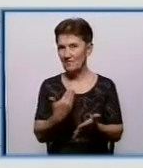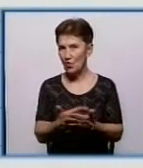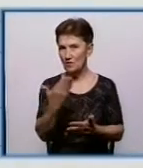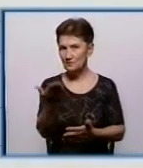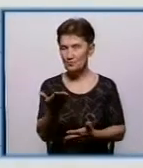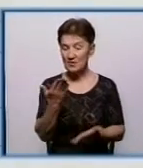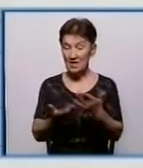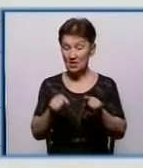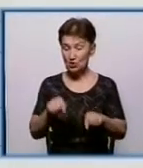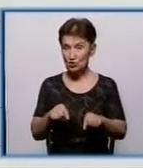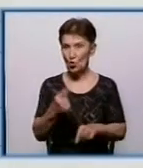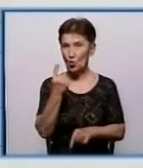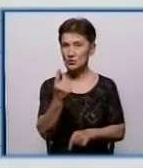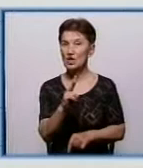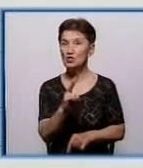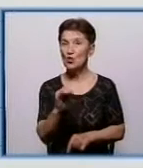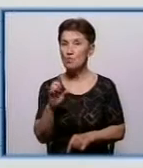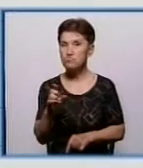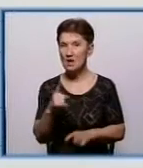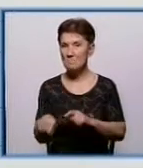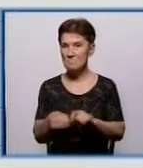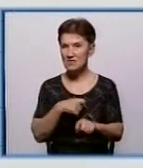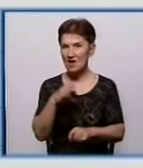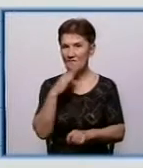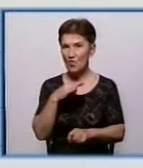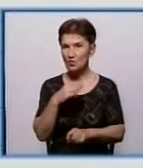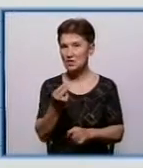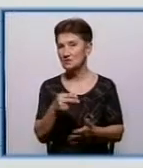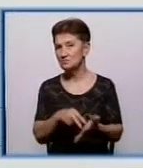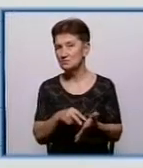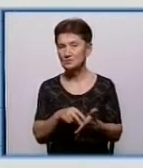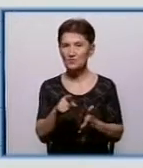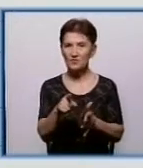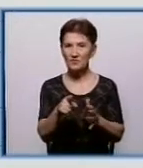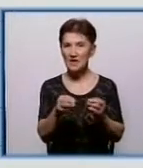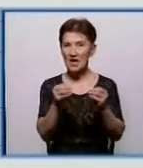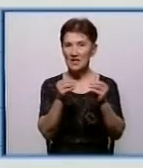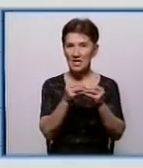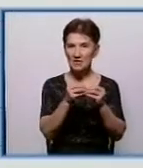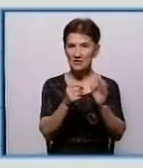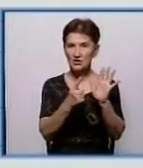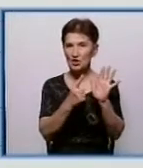якщо цього року один метр кубічний централізованого водопостачання коштує 10 гривень 65